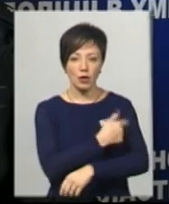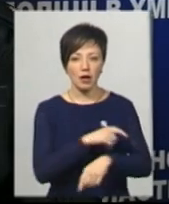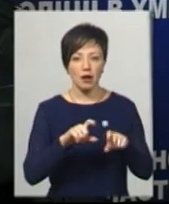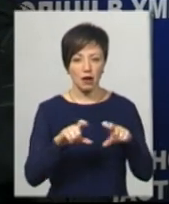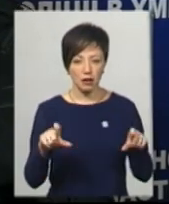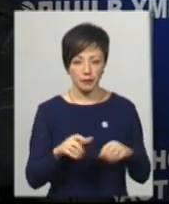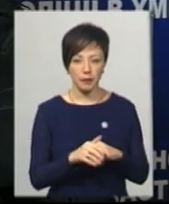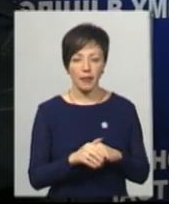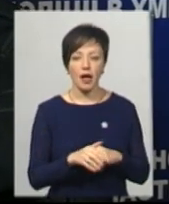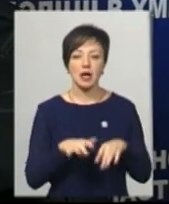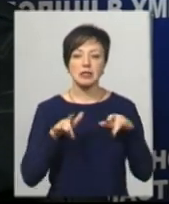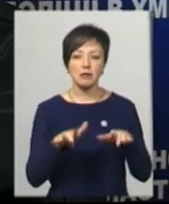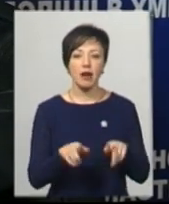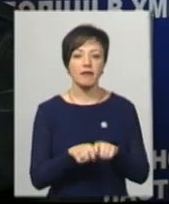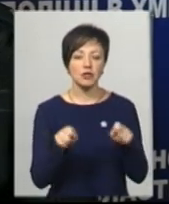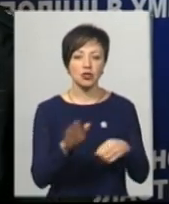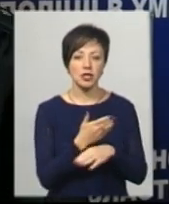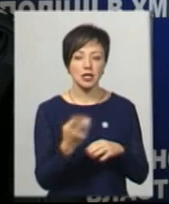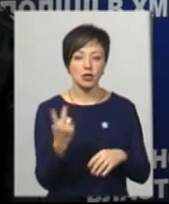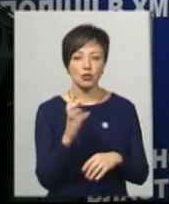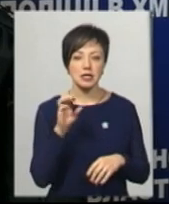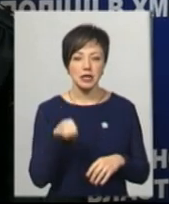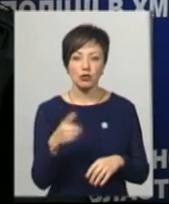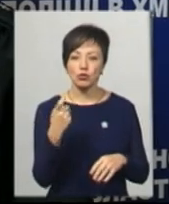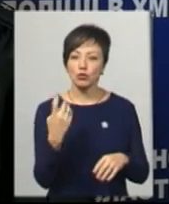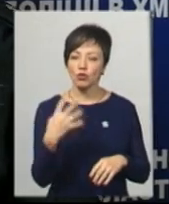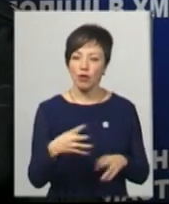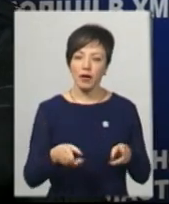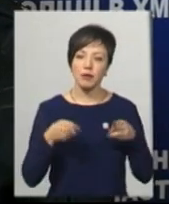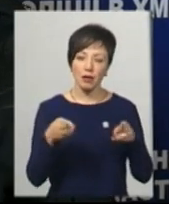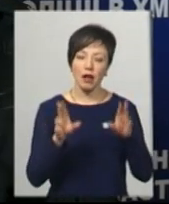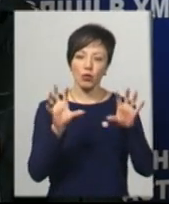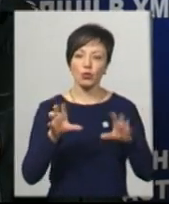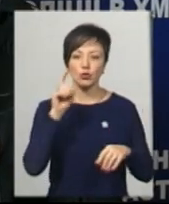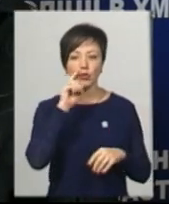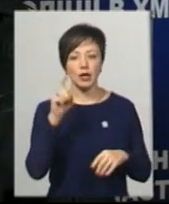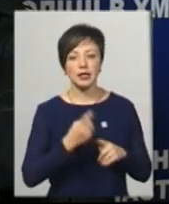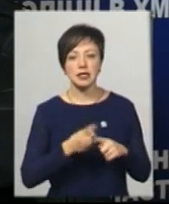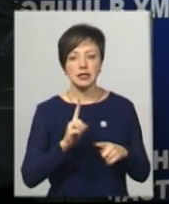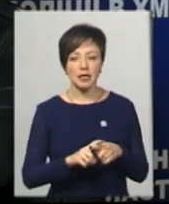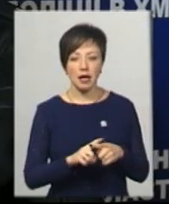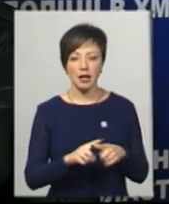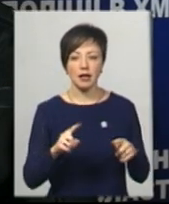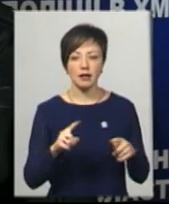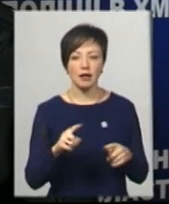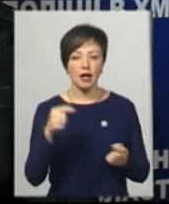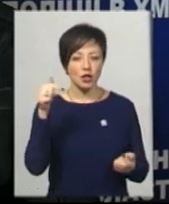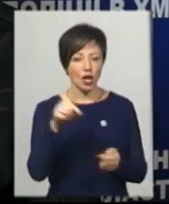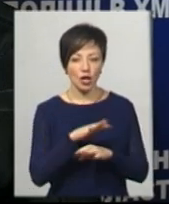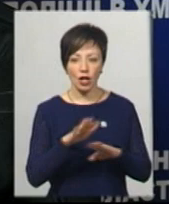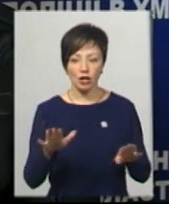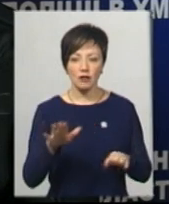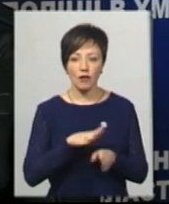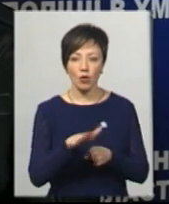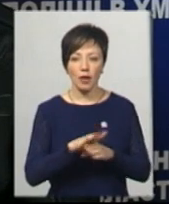лікарень. Провадження відкрите за частиною 2 статті 140 Кримінального кодексу України. Це неналежне виконання професійних